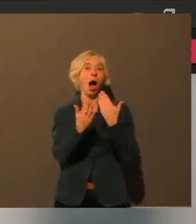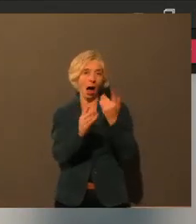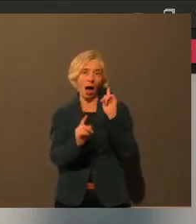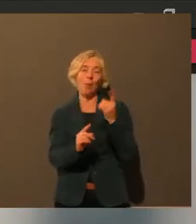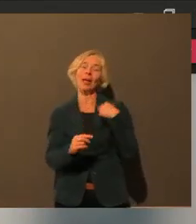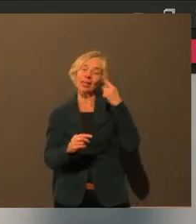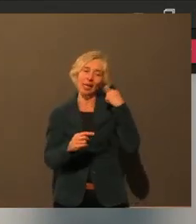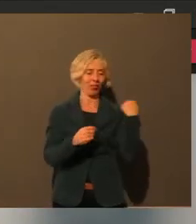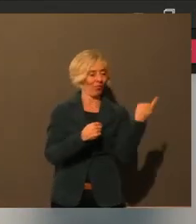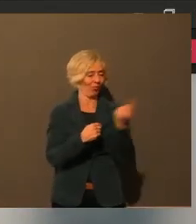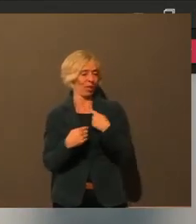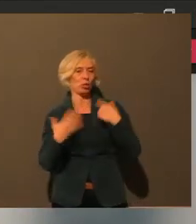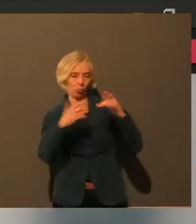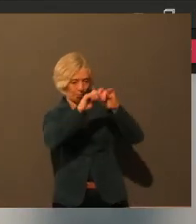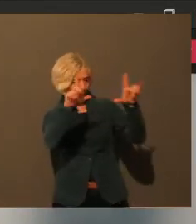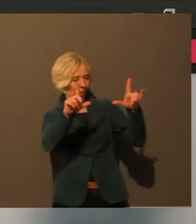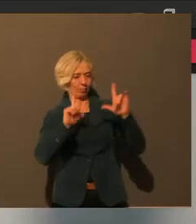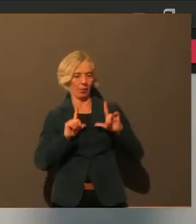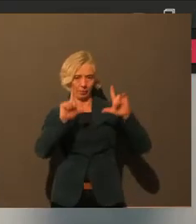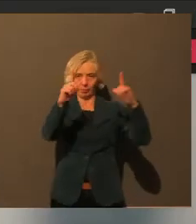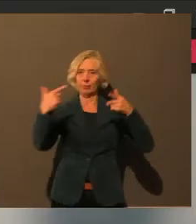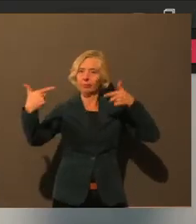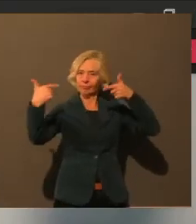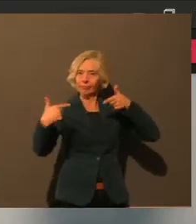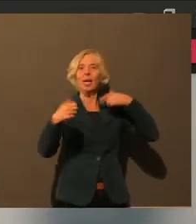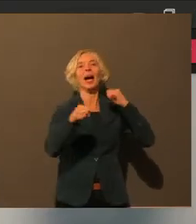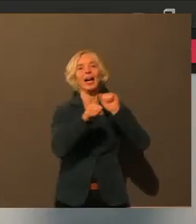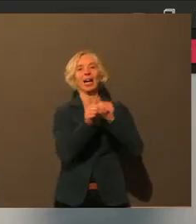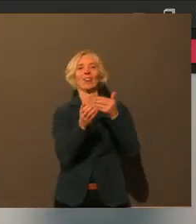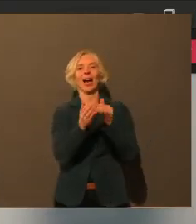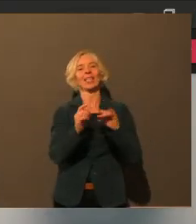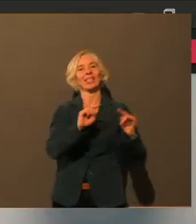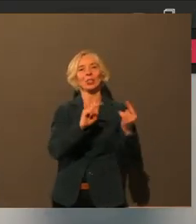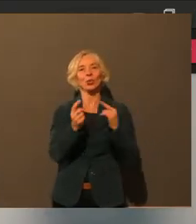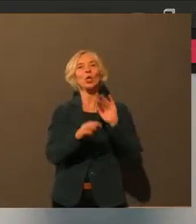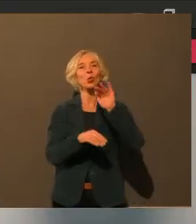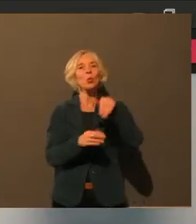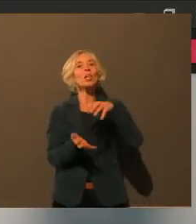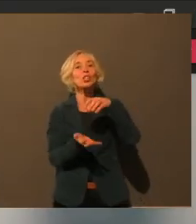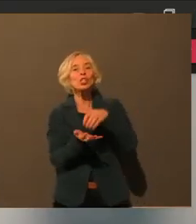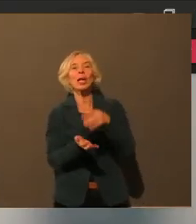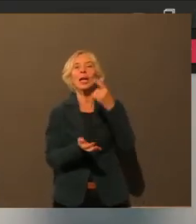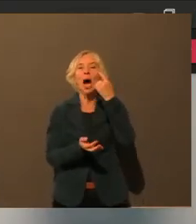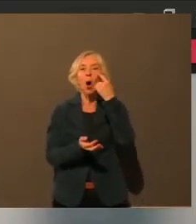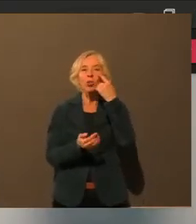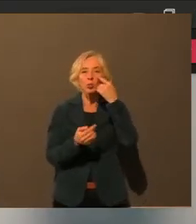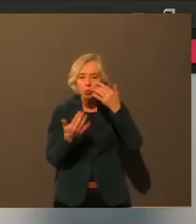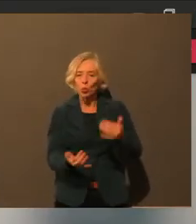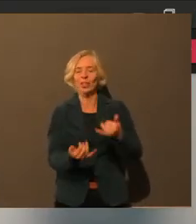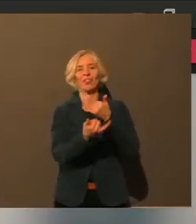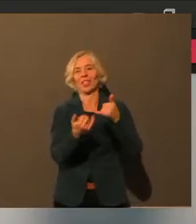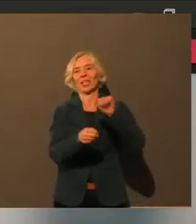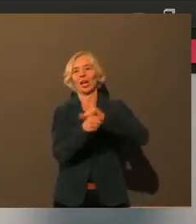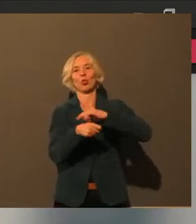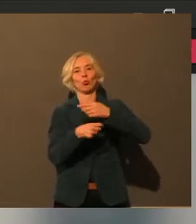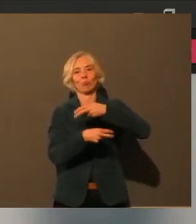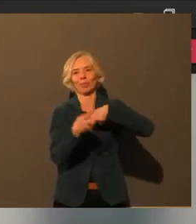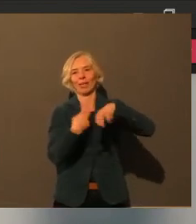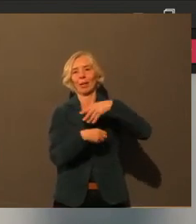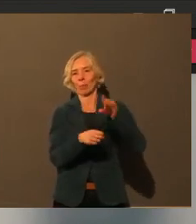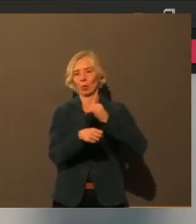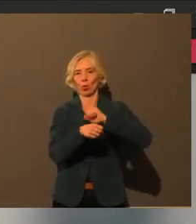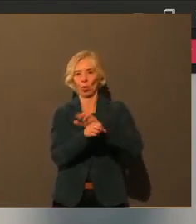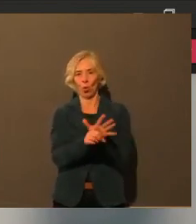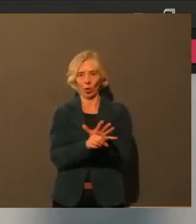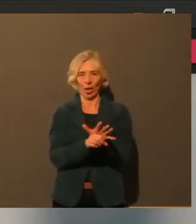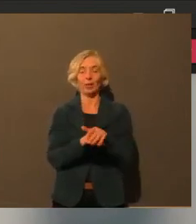und uns überlegen, was wir in Augsburg machen wollen. Vielleicht ein ganz kurzer Rückblick auf das letzte Mal. Beim letzten Mal haben uns